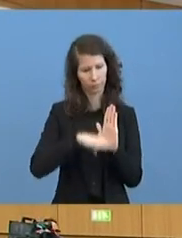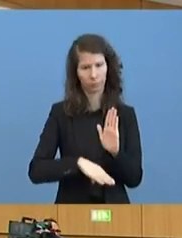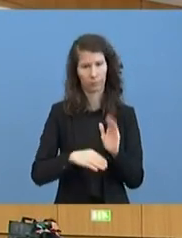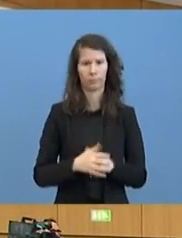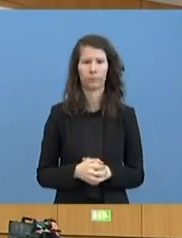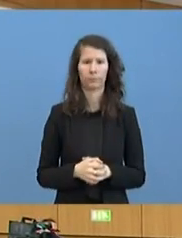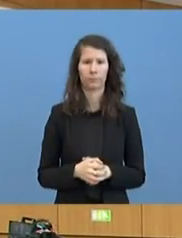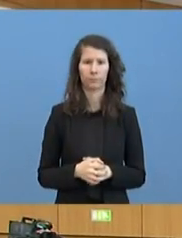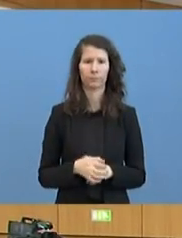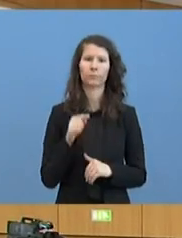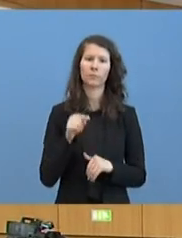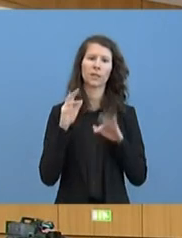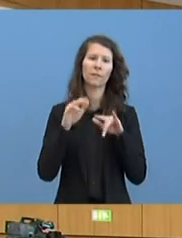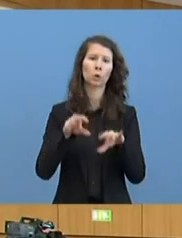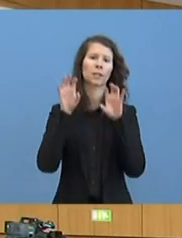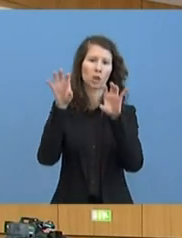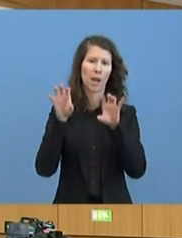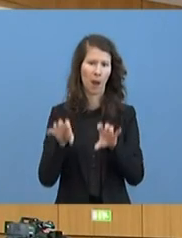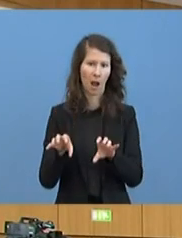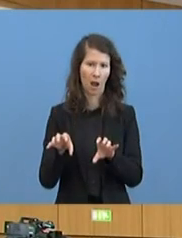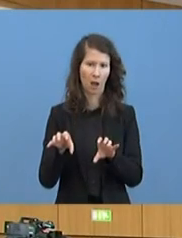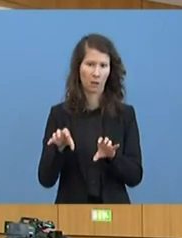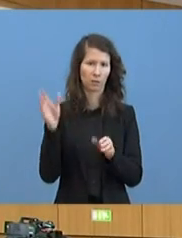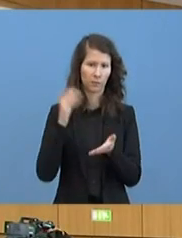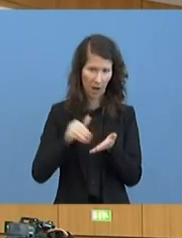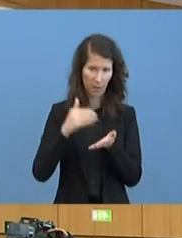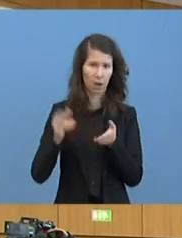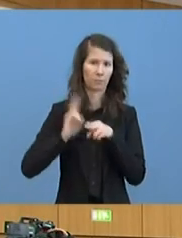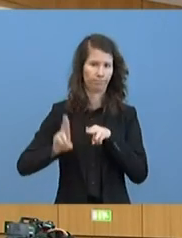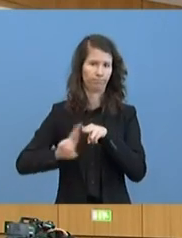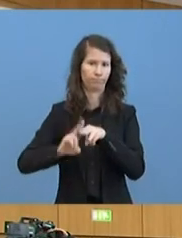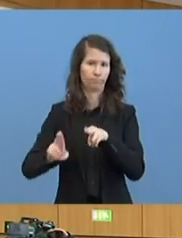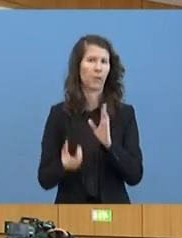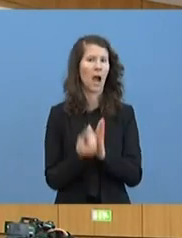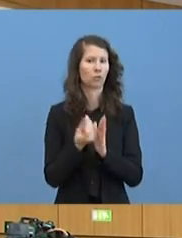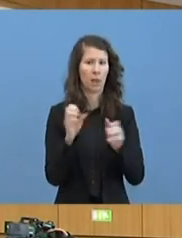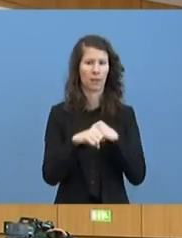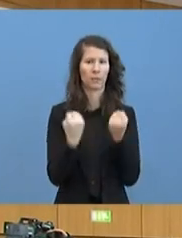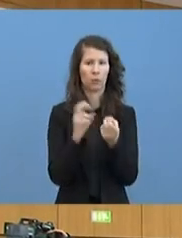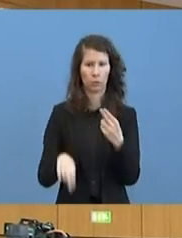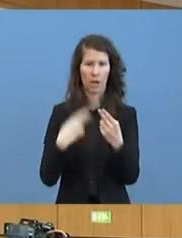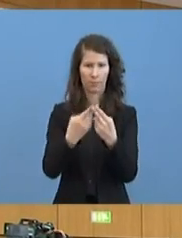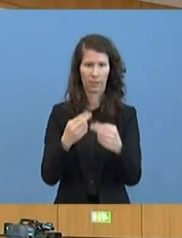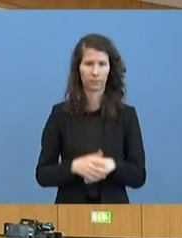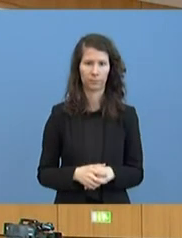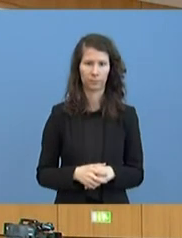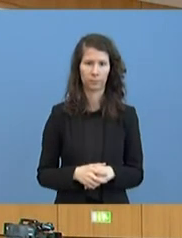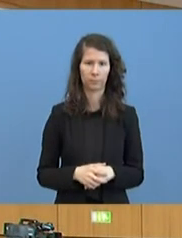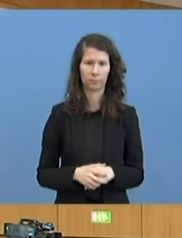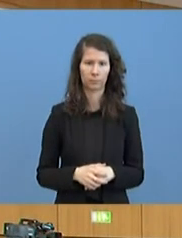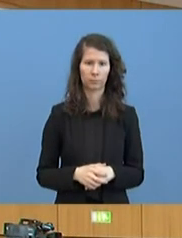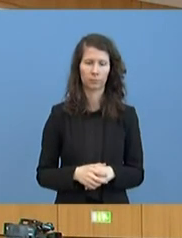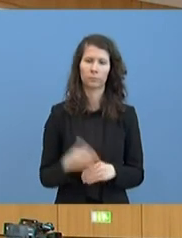Floßschema wird fortwährend an den aktuellen Stand der Lage und an den aktuellen Wissensstand